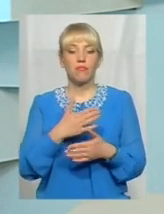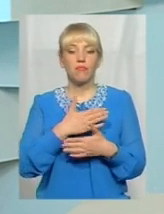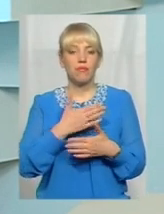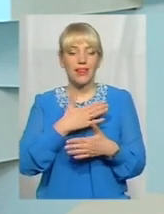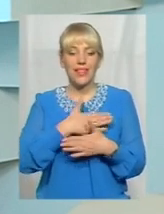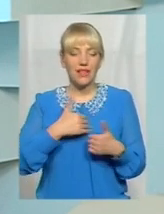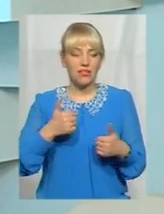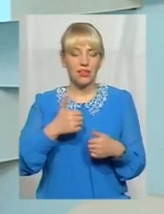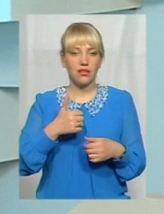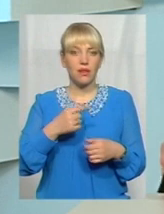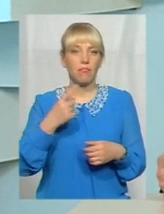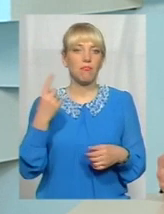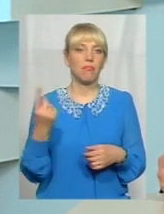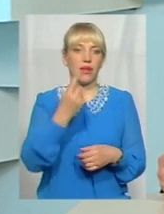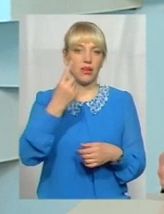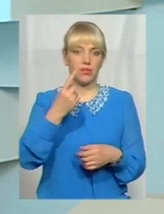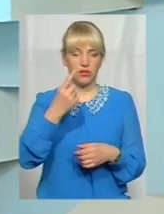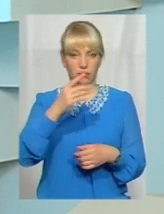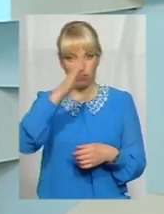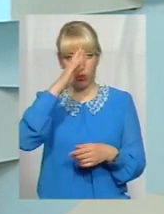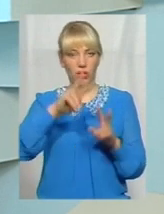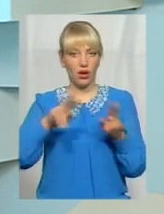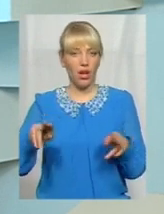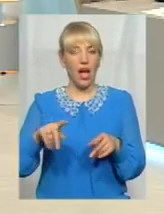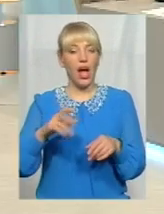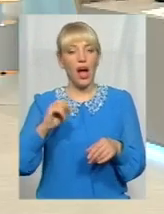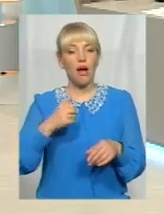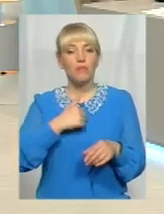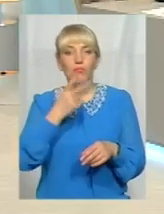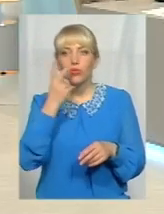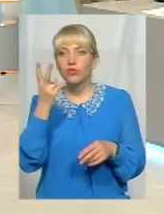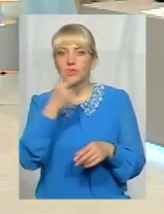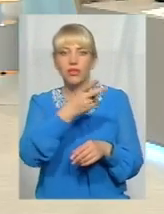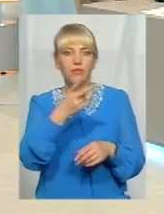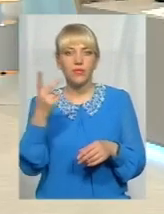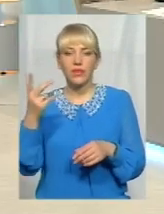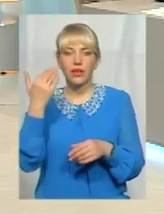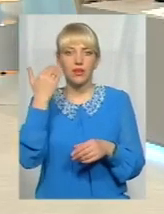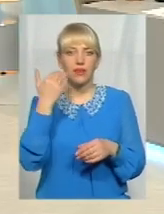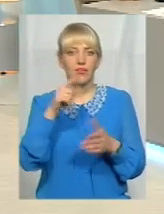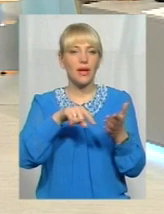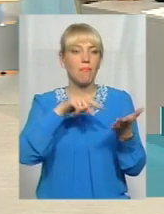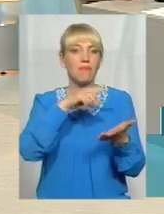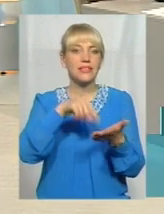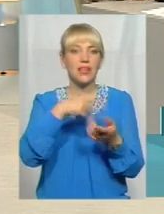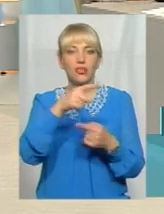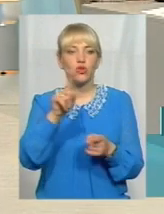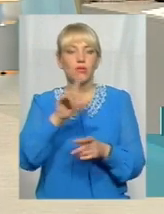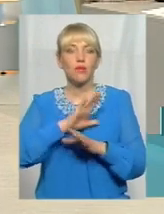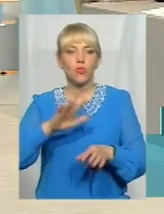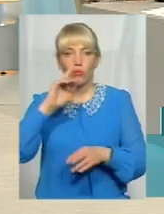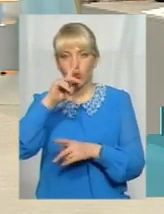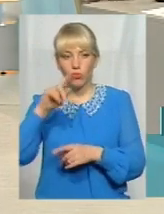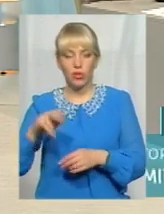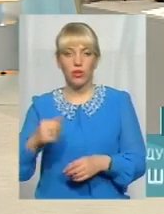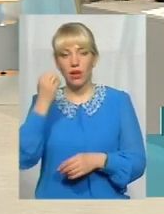хотіли подивитися, як в інших містах воно запрацює, щоб вже не повторювати їхні помилки. Я вас зрозуміла. Дякую, пане Андрії, за